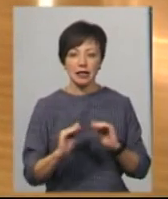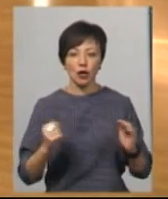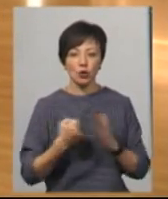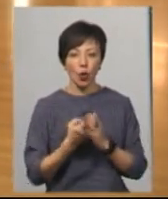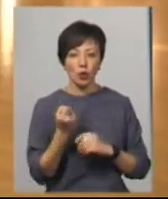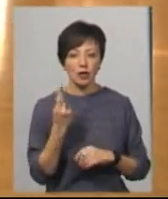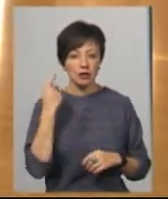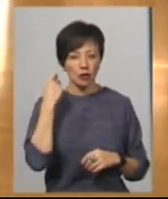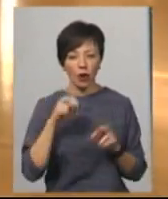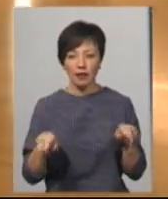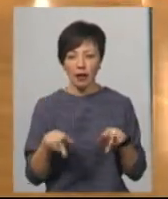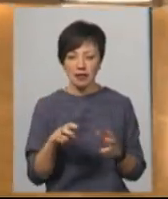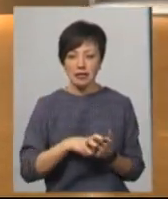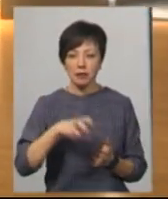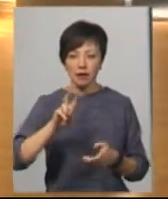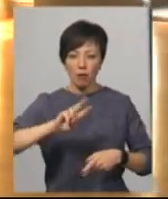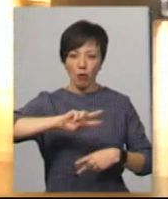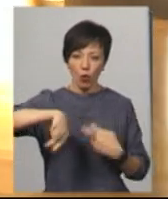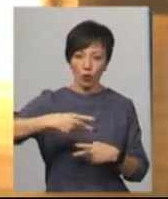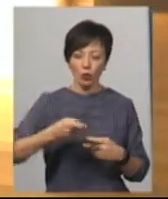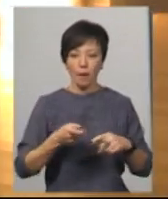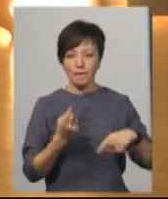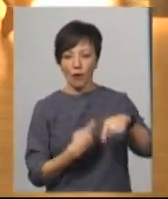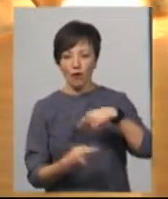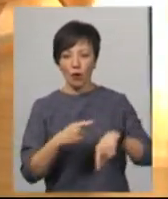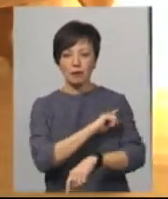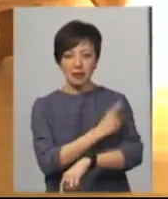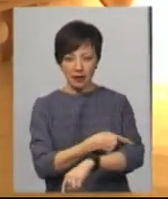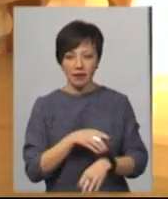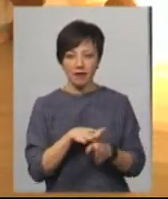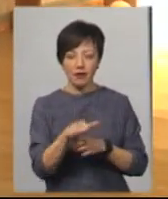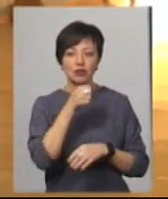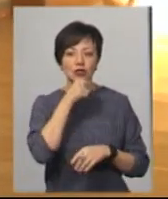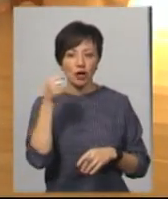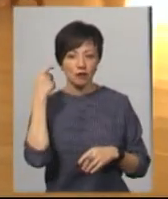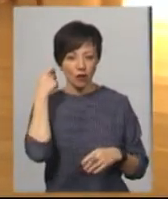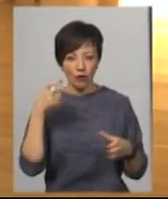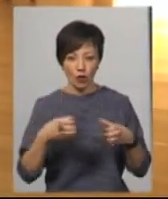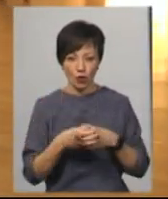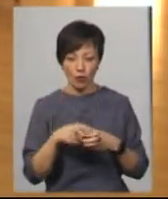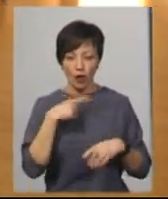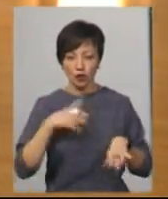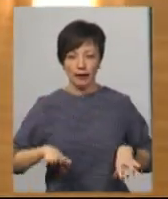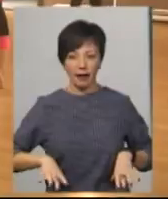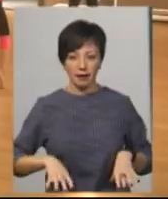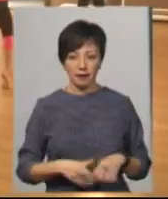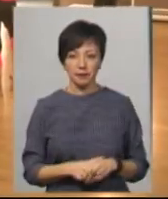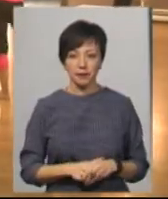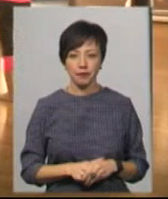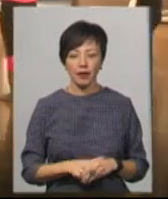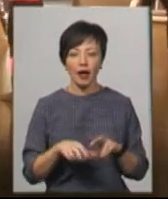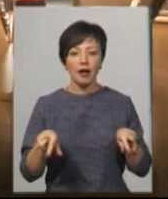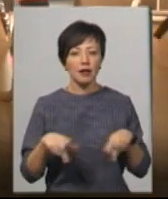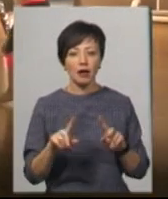Цей танець складається зі стрибкію прокруток, поворотів, які під силу виконати танцюристам старшої вікової групи, каже тренер Анна Огонь. Танець